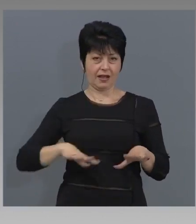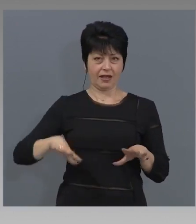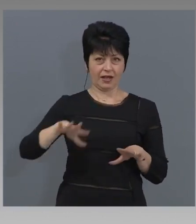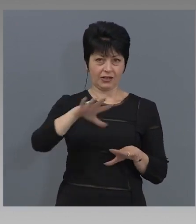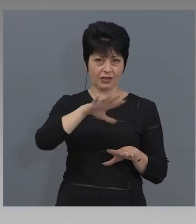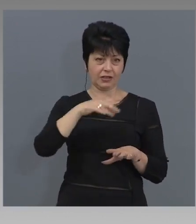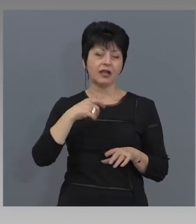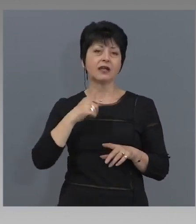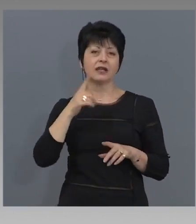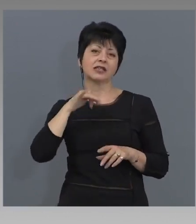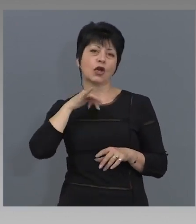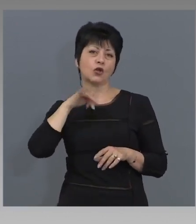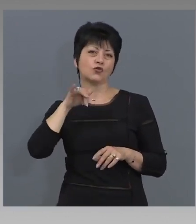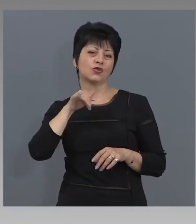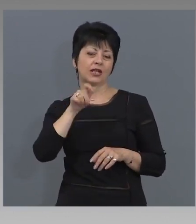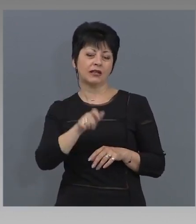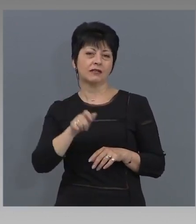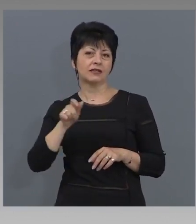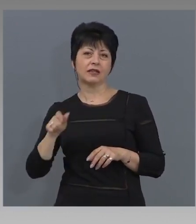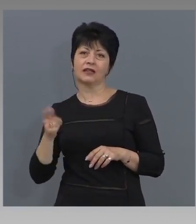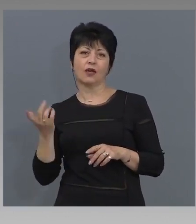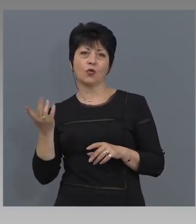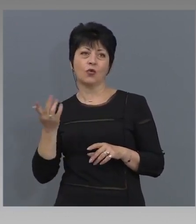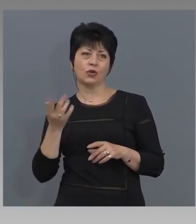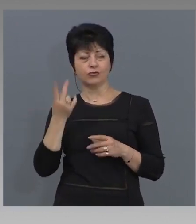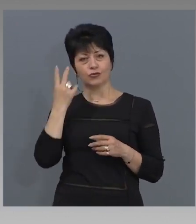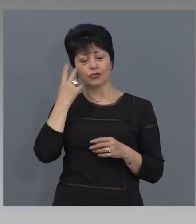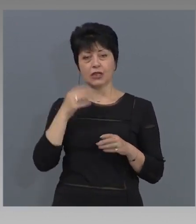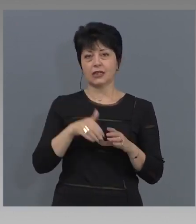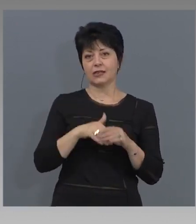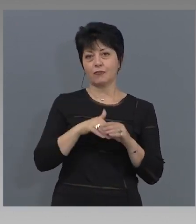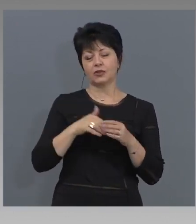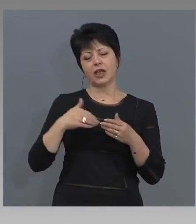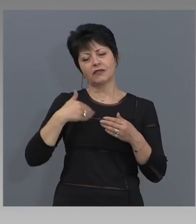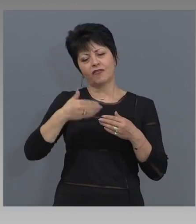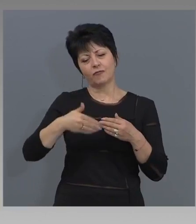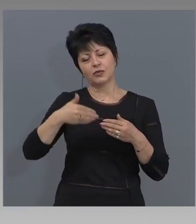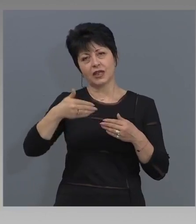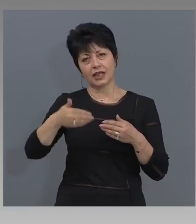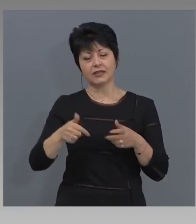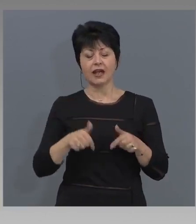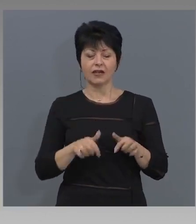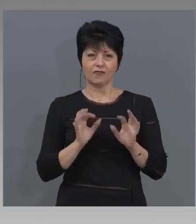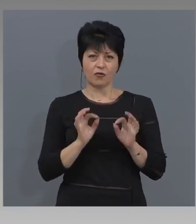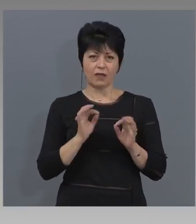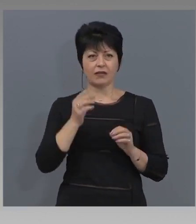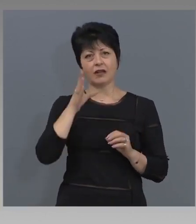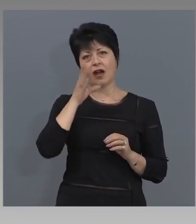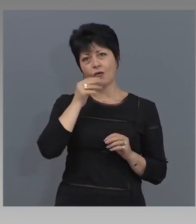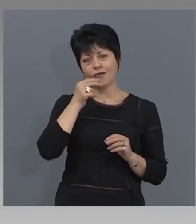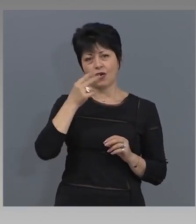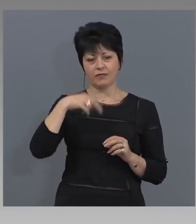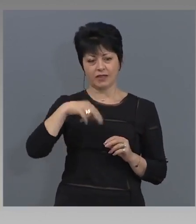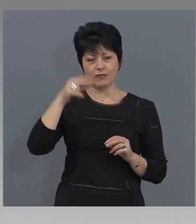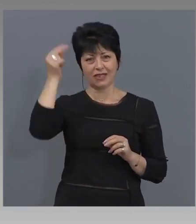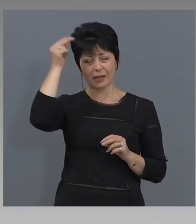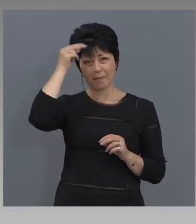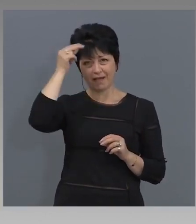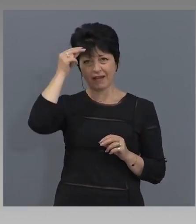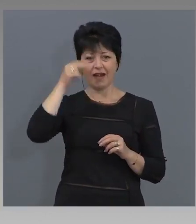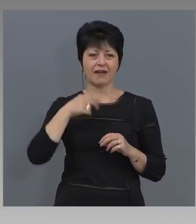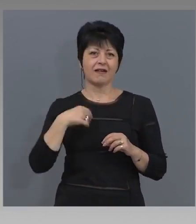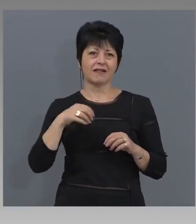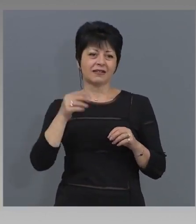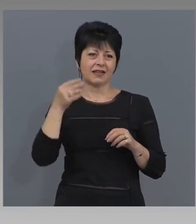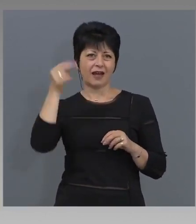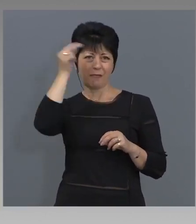а също и за чужинците, които да го препознаят в последствие. Но в момента говорим за България и за българските потребители. Така че,